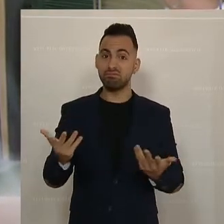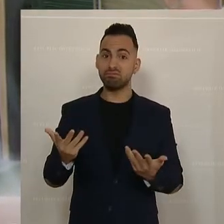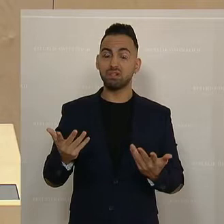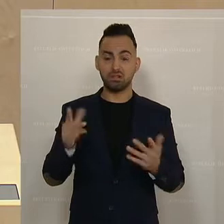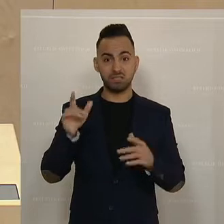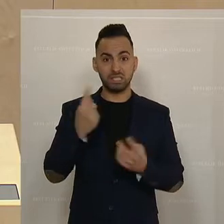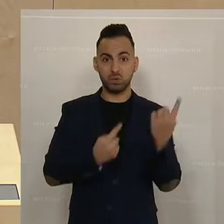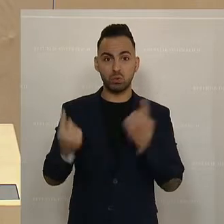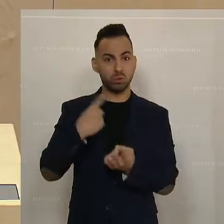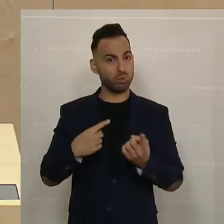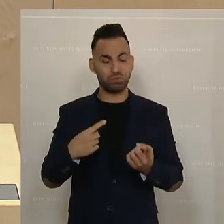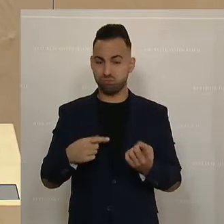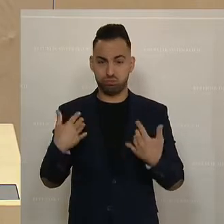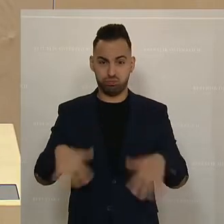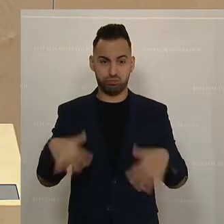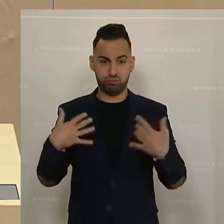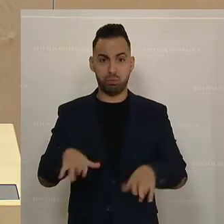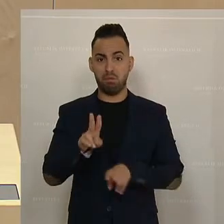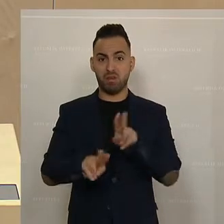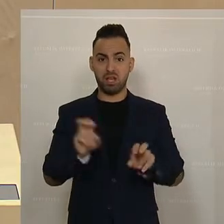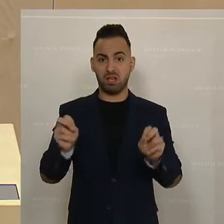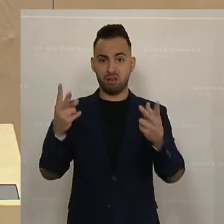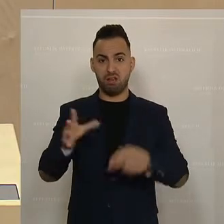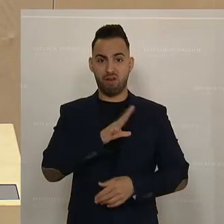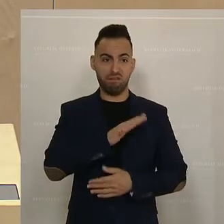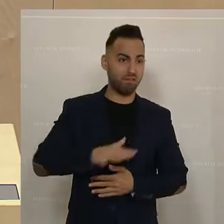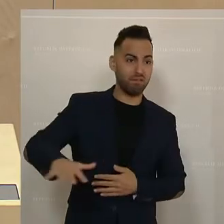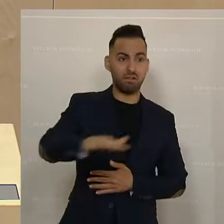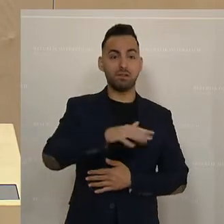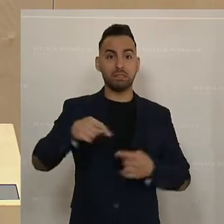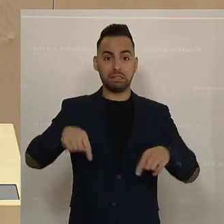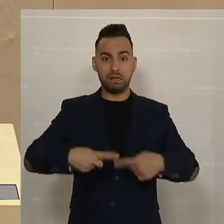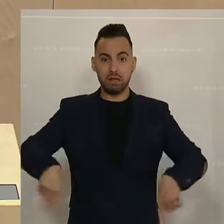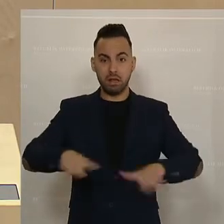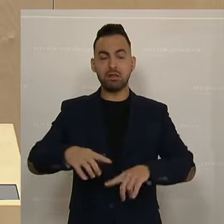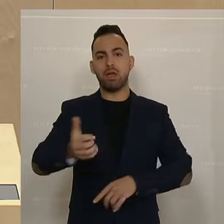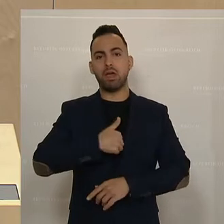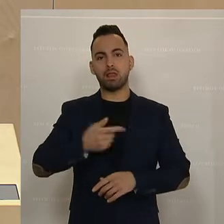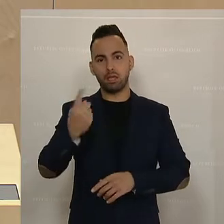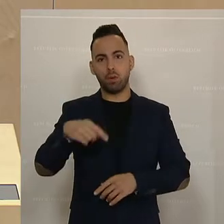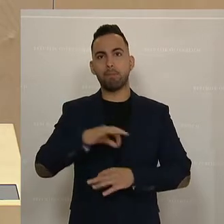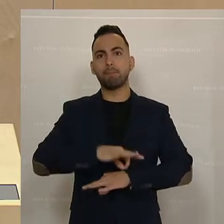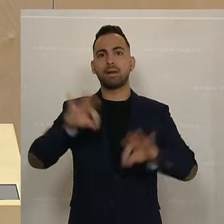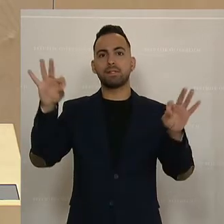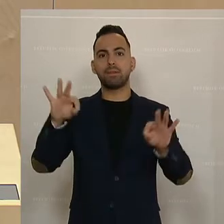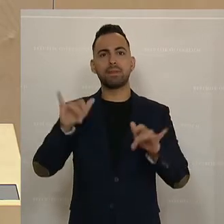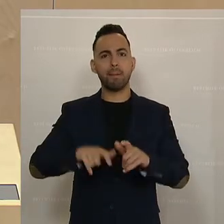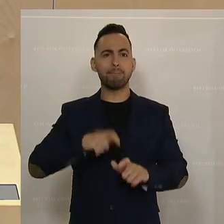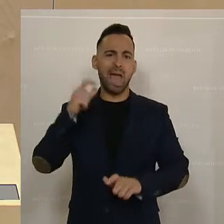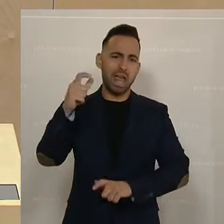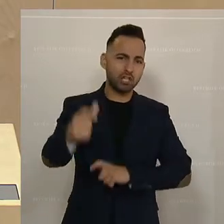unzumutbare Situation von Pflegekräften im ganzen Land endlich verbessern wird und die Bezeichnung Meilenstein ist hier